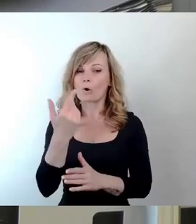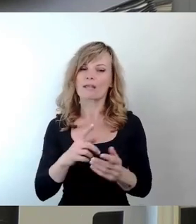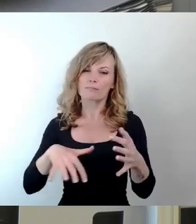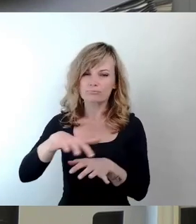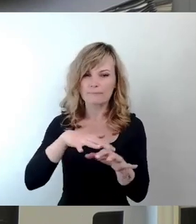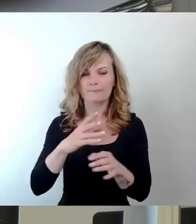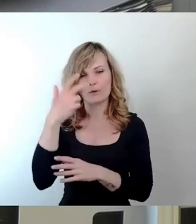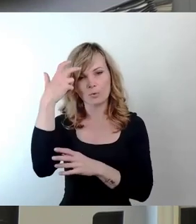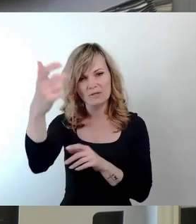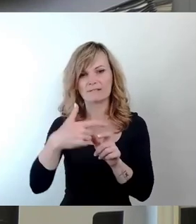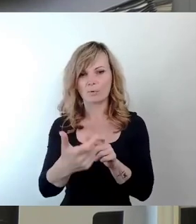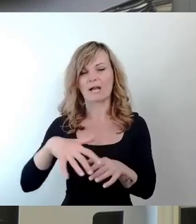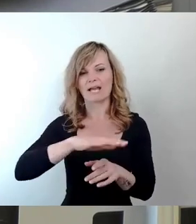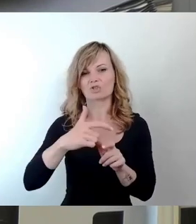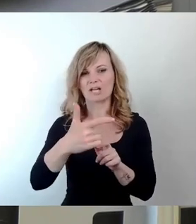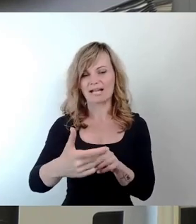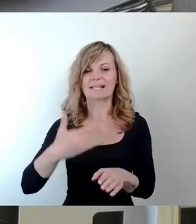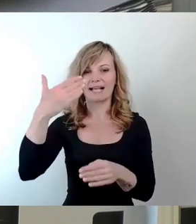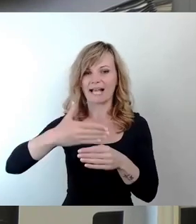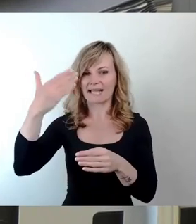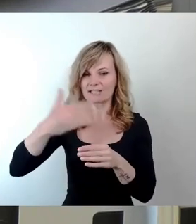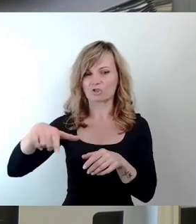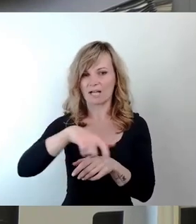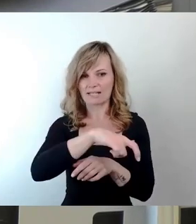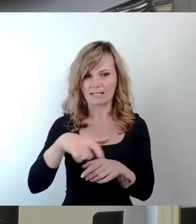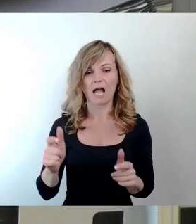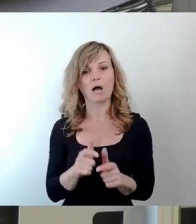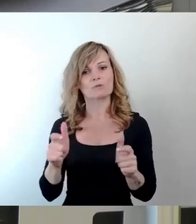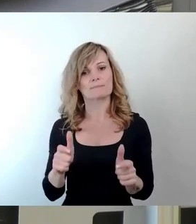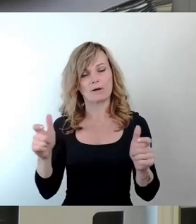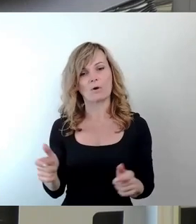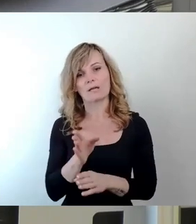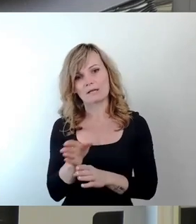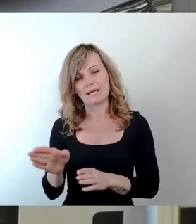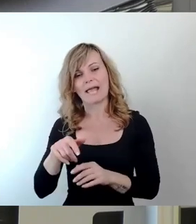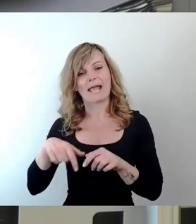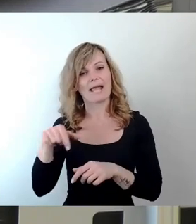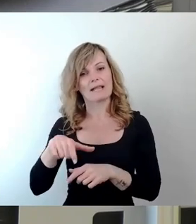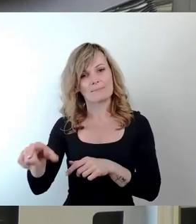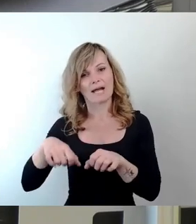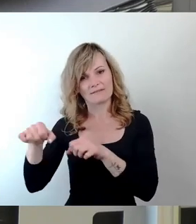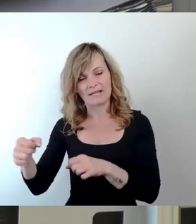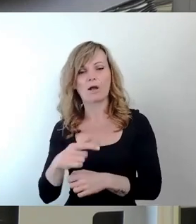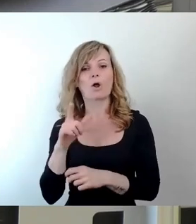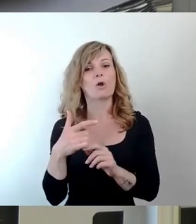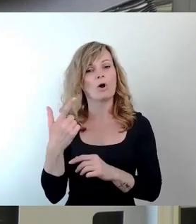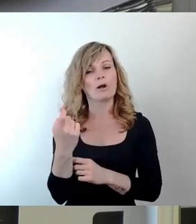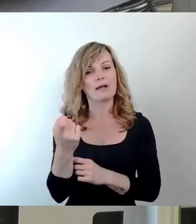-Grenzstraße, Ausbau des rechtselbischen Elbradwegs, Verkehrsberuhigung Lockwitz, Verkehrsbaumaßnahme langer Weg,